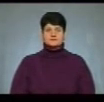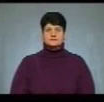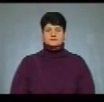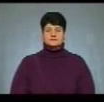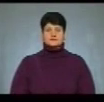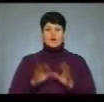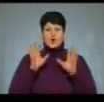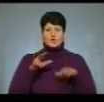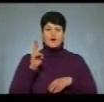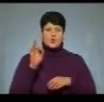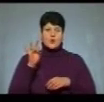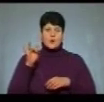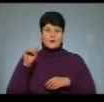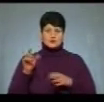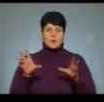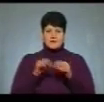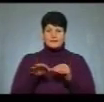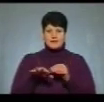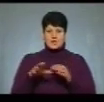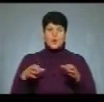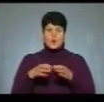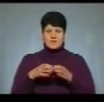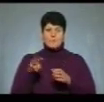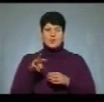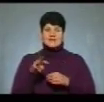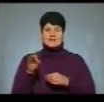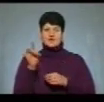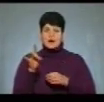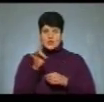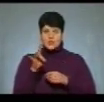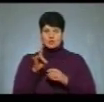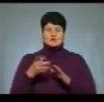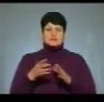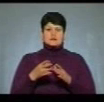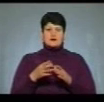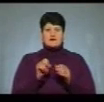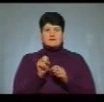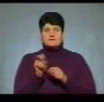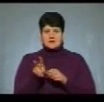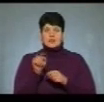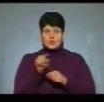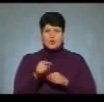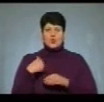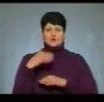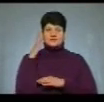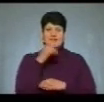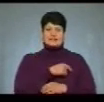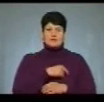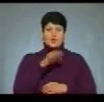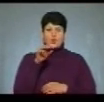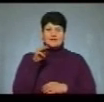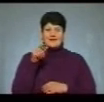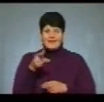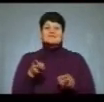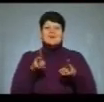Голова Коропецької об'єднаної територіальної громади Монастирського району, за зняття якого сьогодні голосували депутати ОТГ, залишився на посаді.